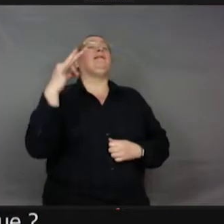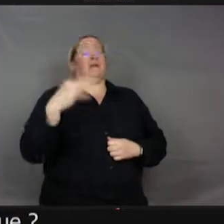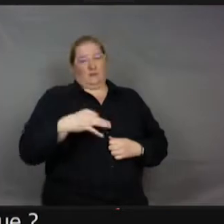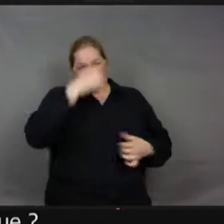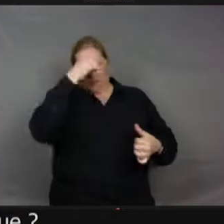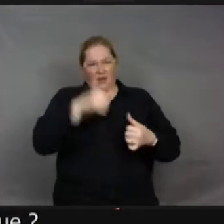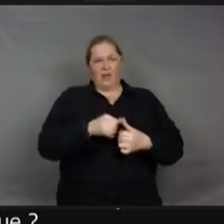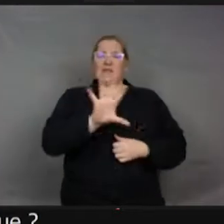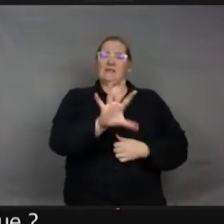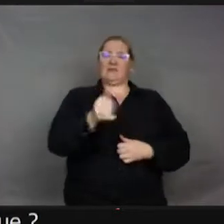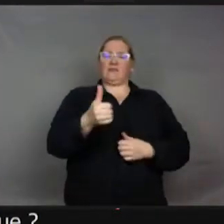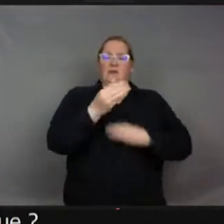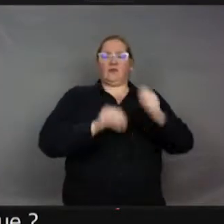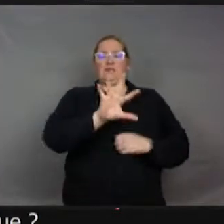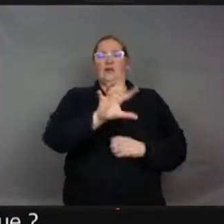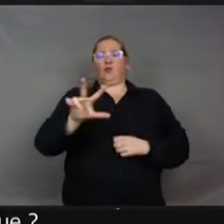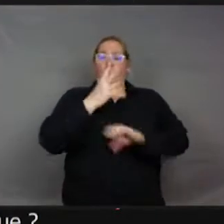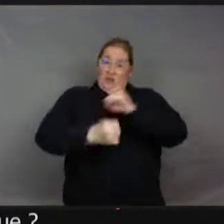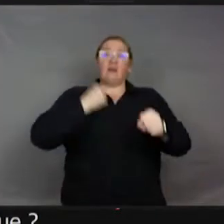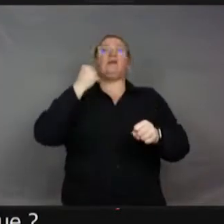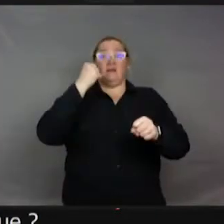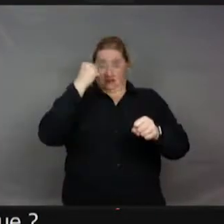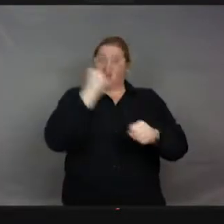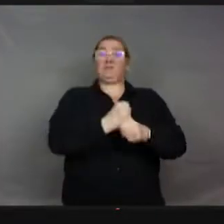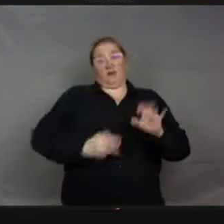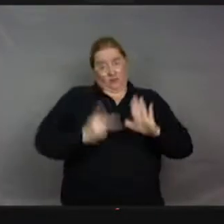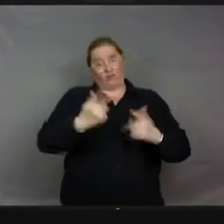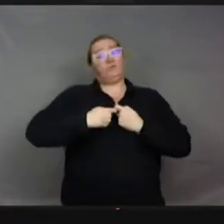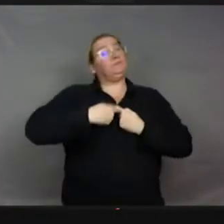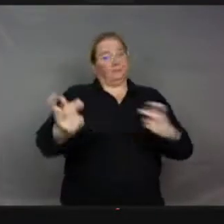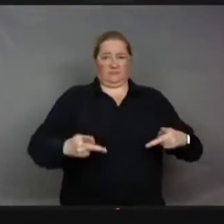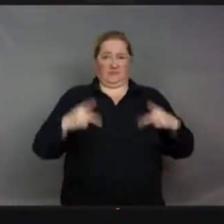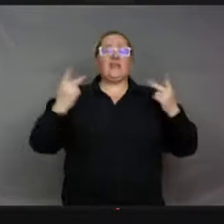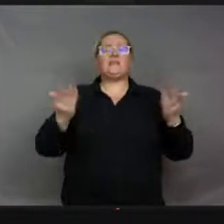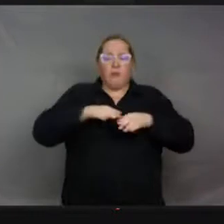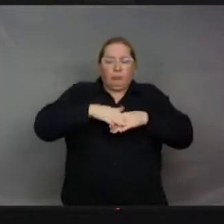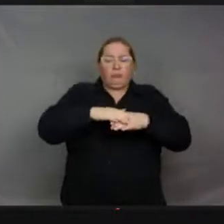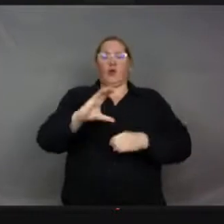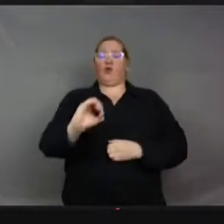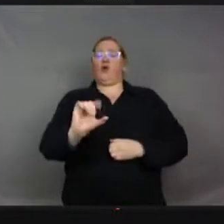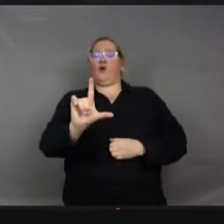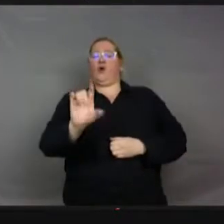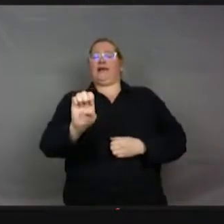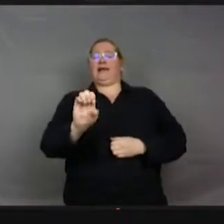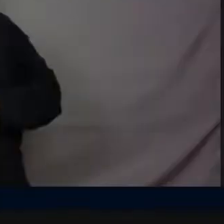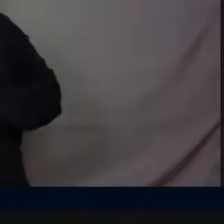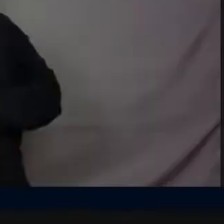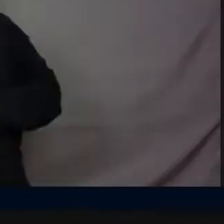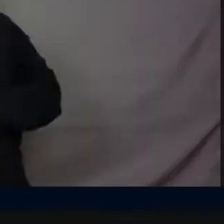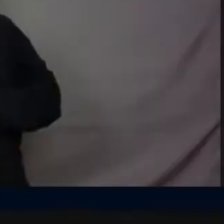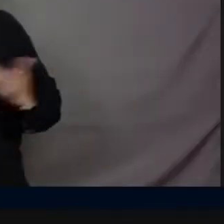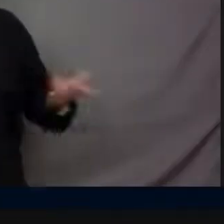51 ou 53 ans. Le record du monde. Un coléoptère, un bupreste pour les pros qui sont là.